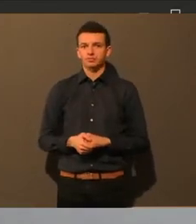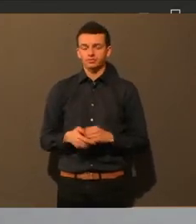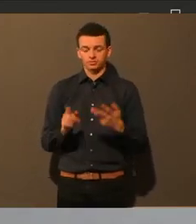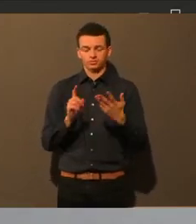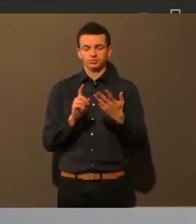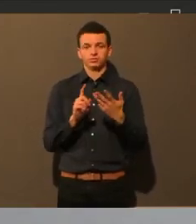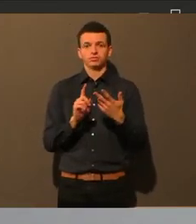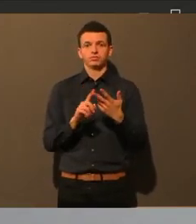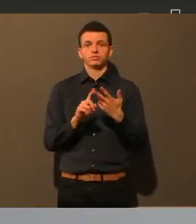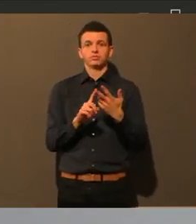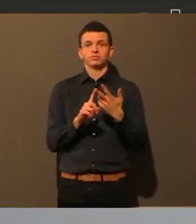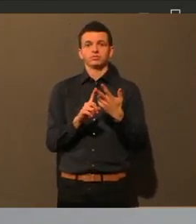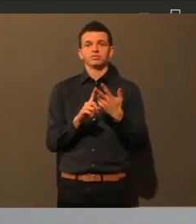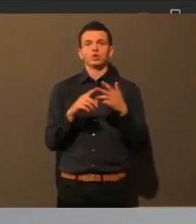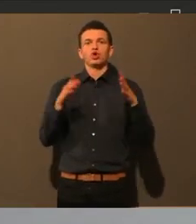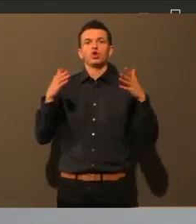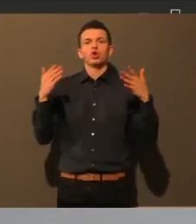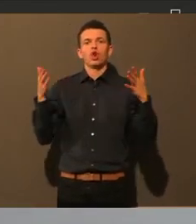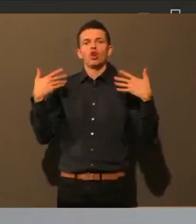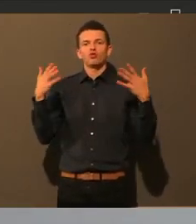kreiert.